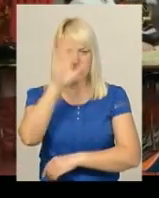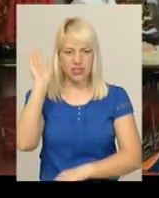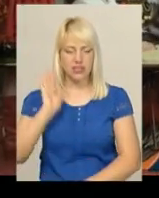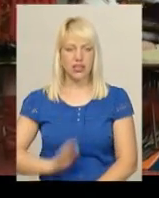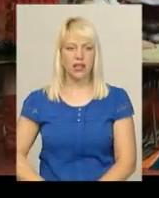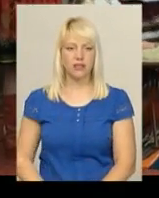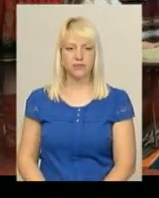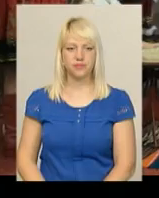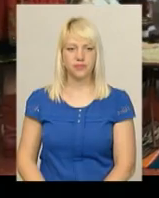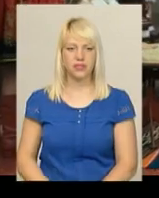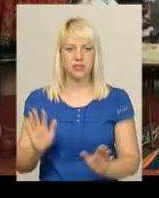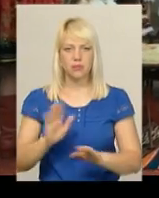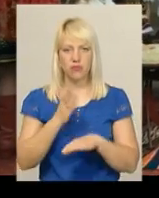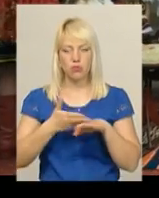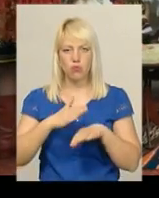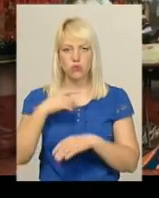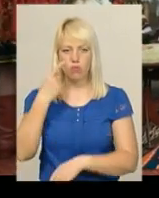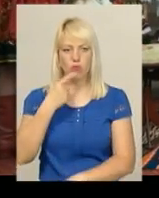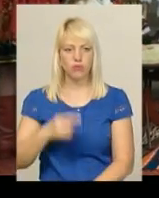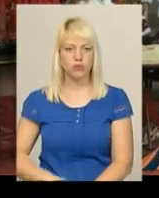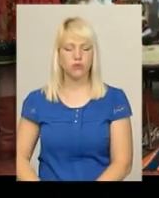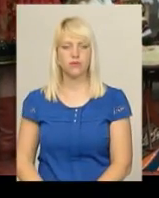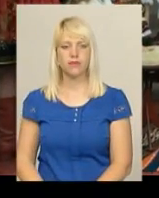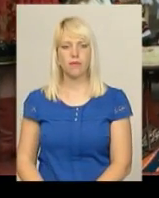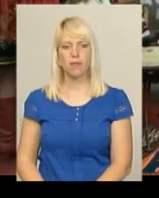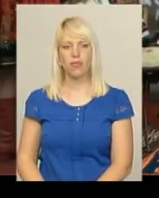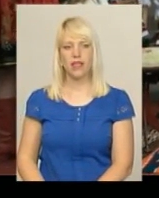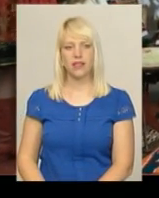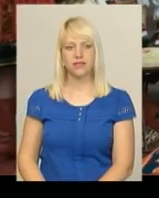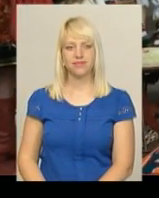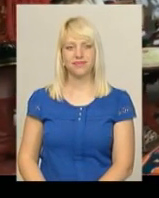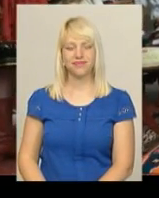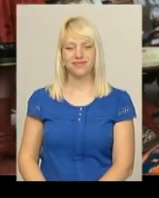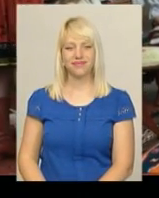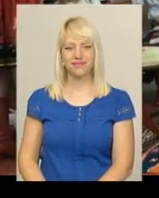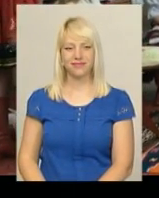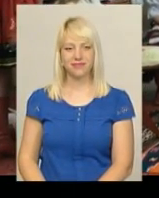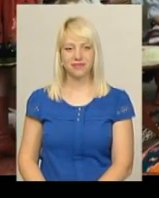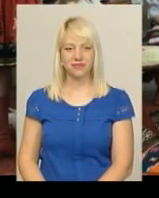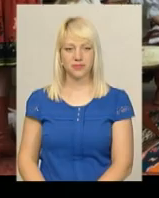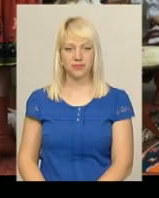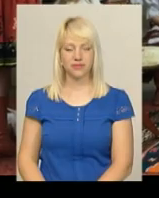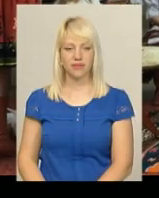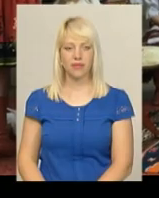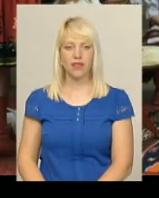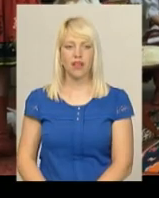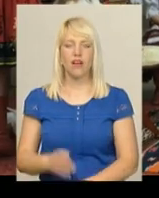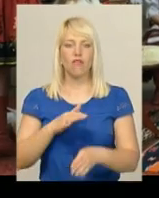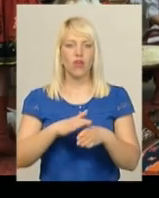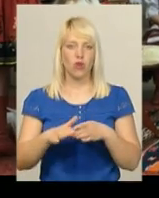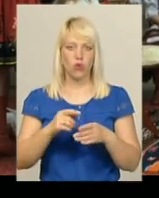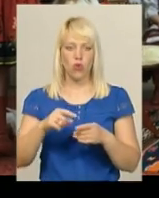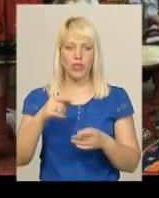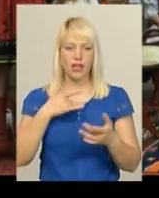канаречі гнуті, юшкоє панєнско, ягнуцю не вручі». Виконавець ролі